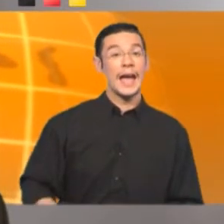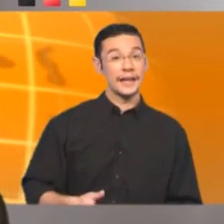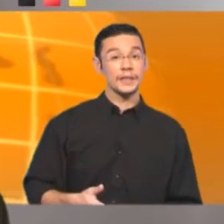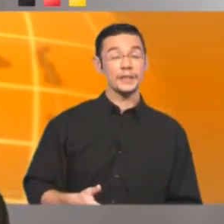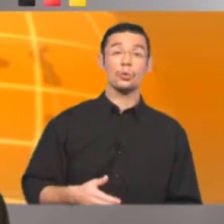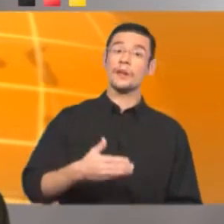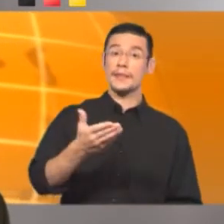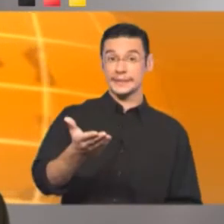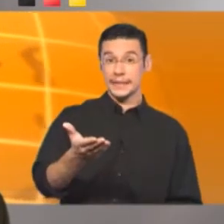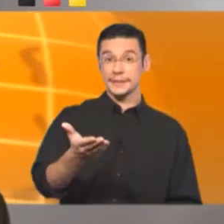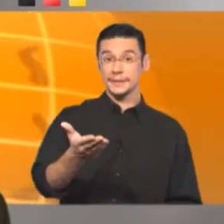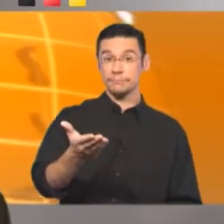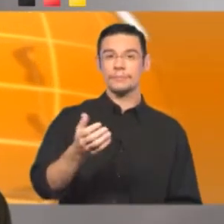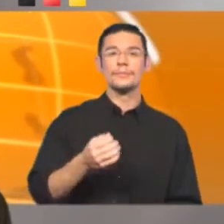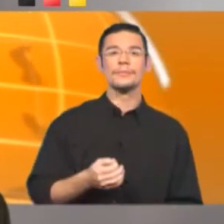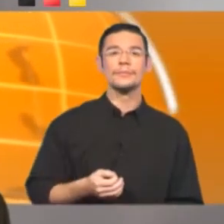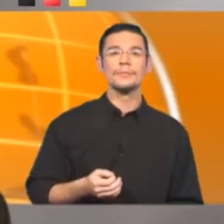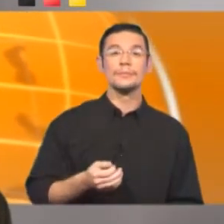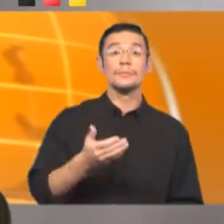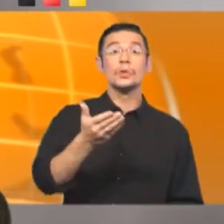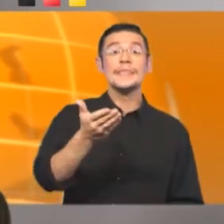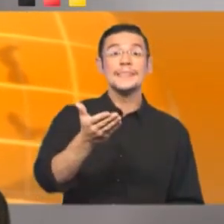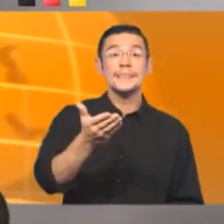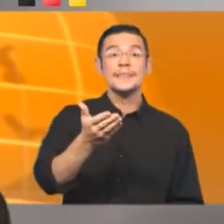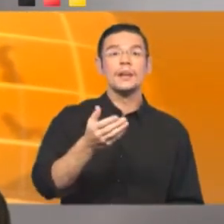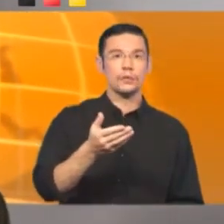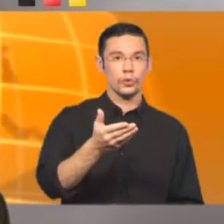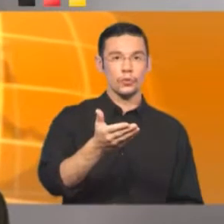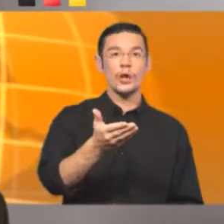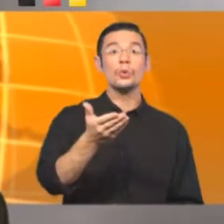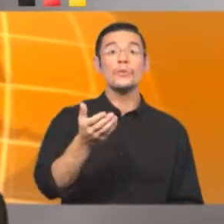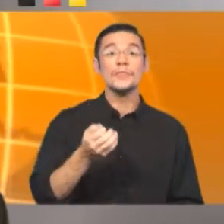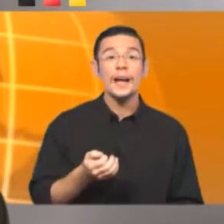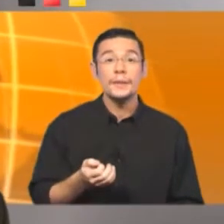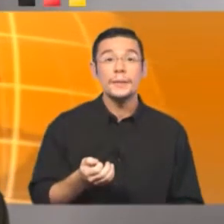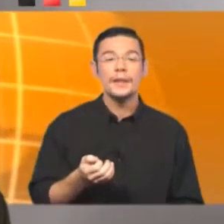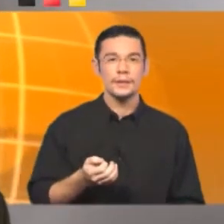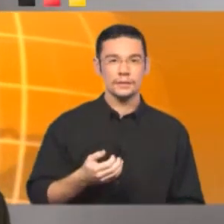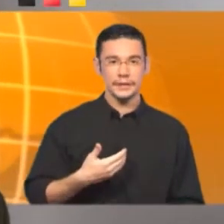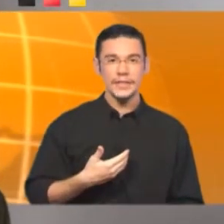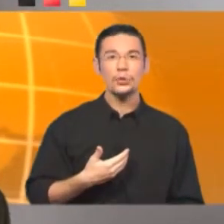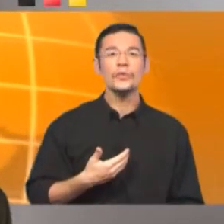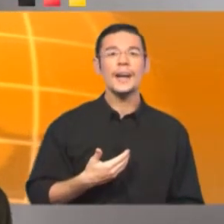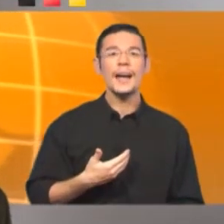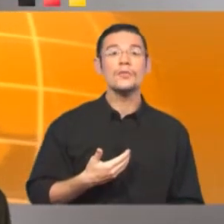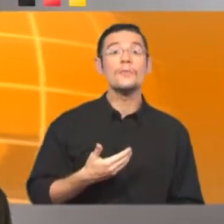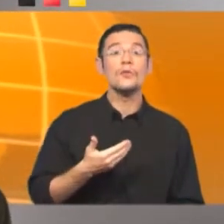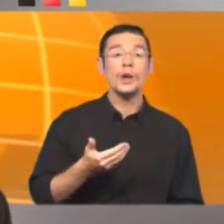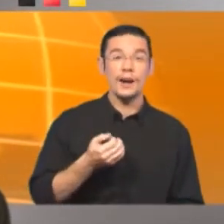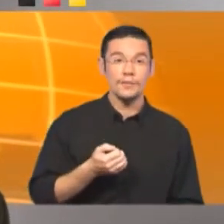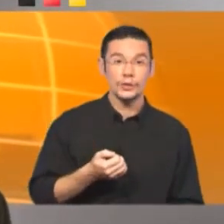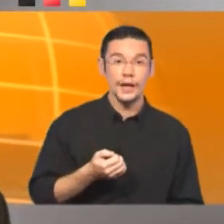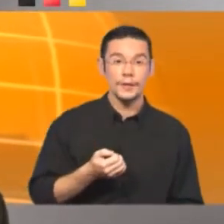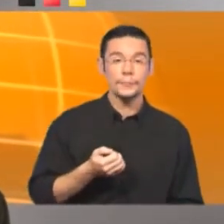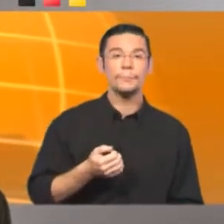Handy oder Festnetz? Wo sind Sie? Von wo aus rufen Sie an? Ich rufe gerade vom